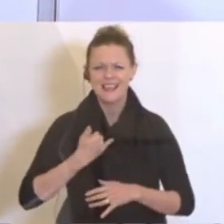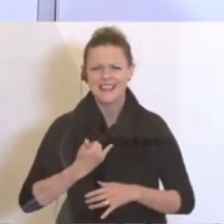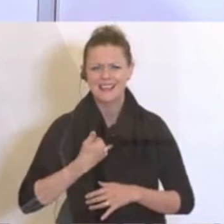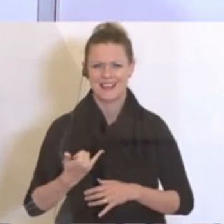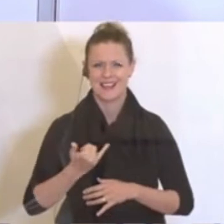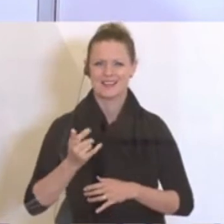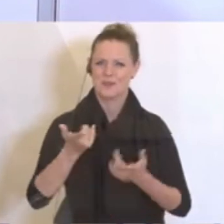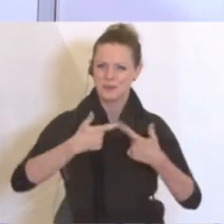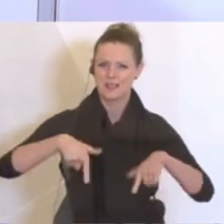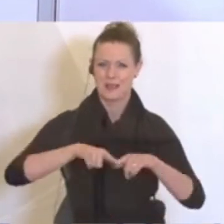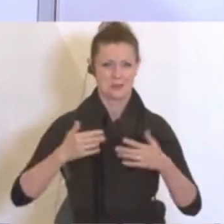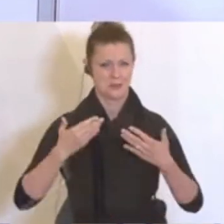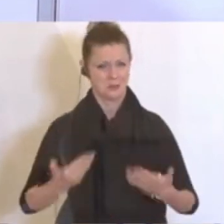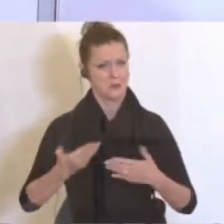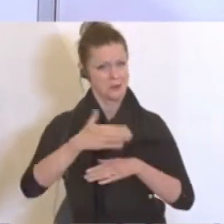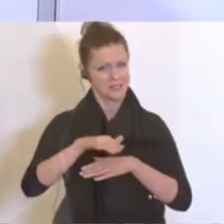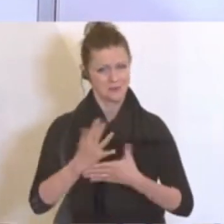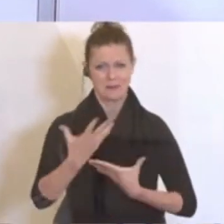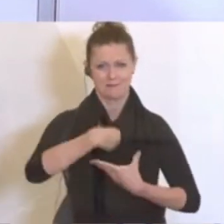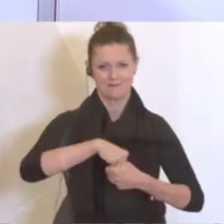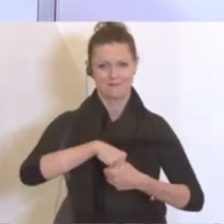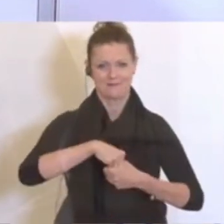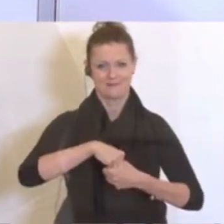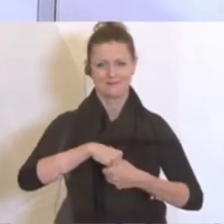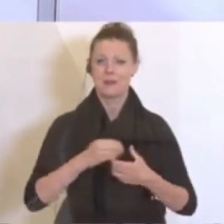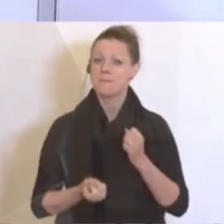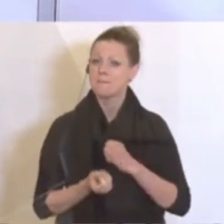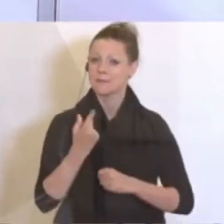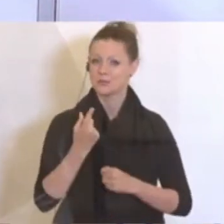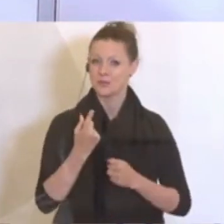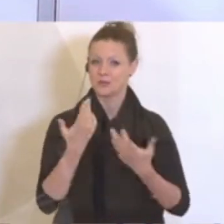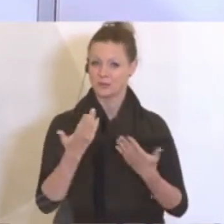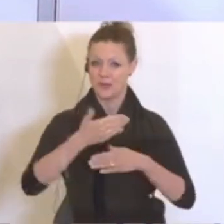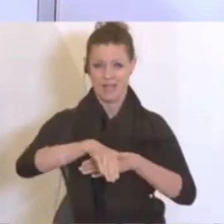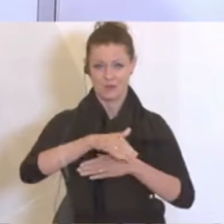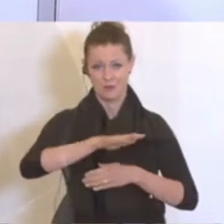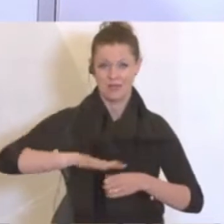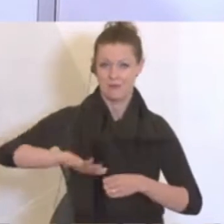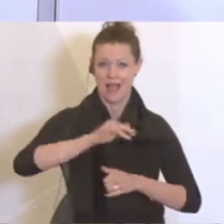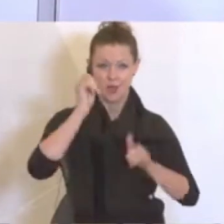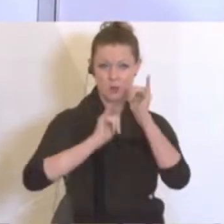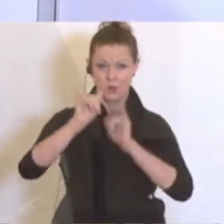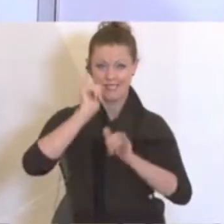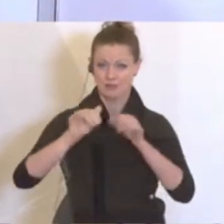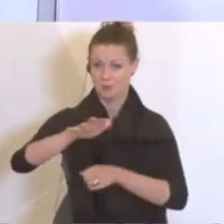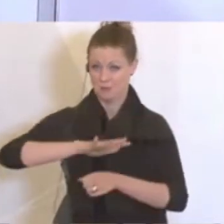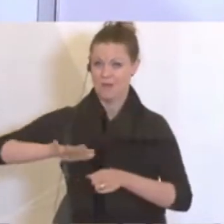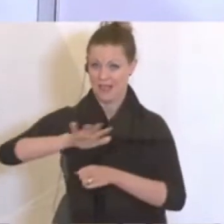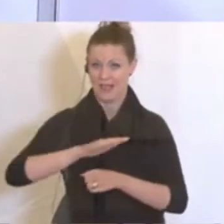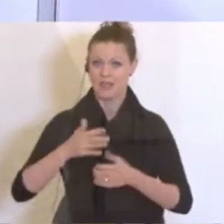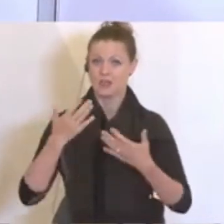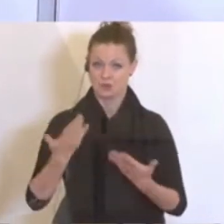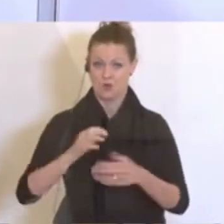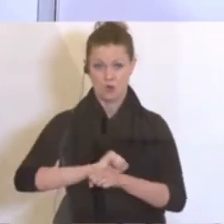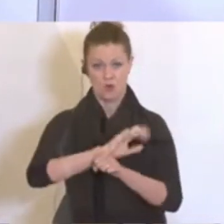macht unser Land aus und gerade für die Gastronomie und den Tourismus ist natürlich dieses